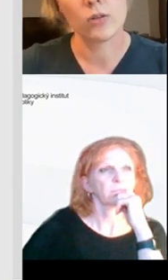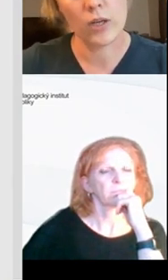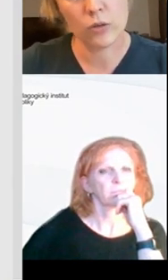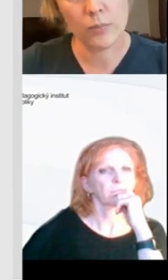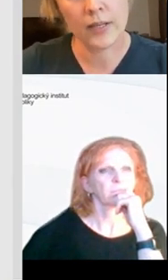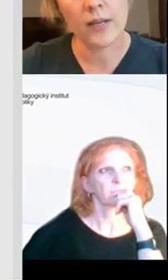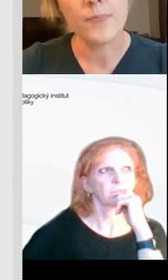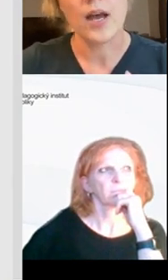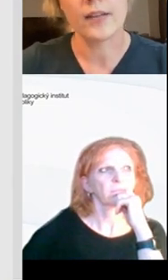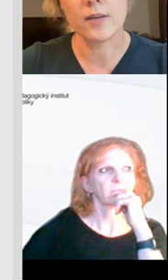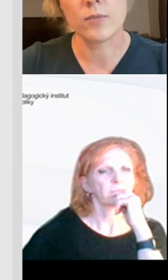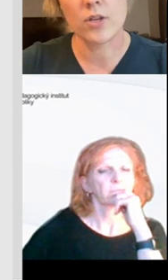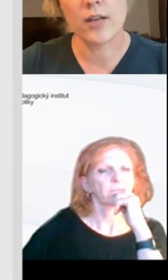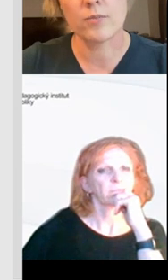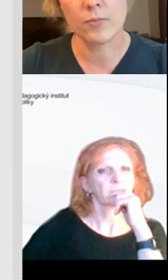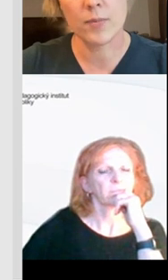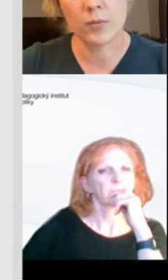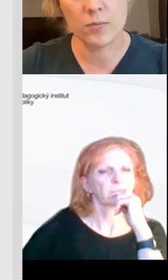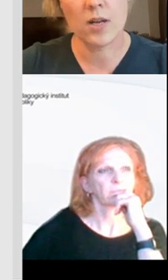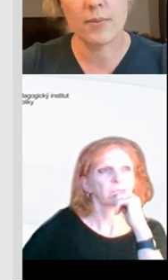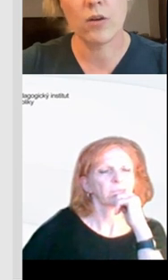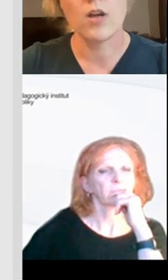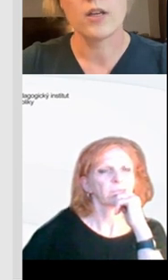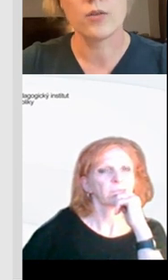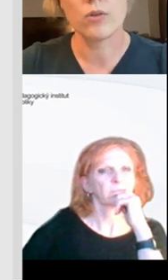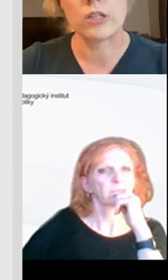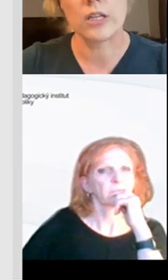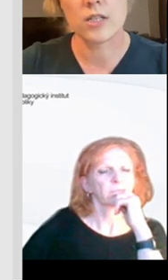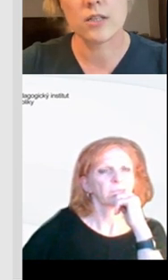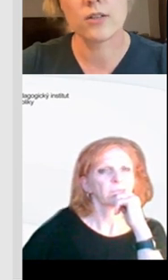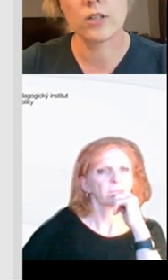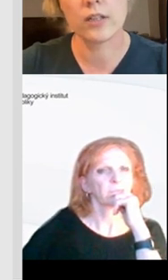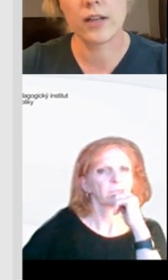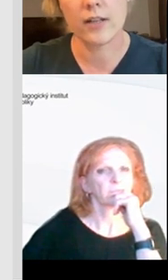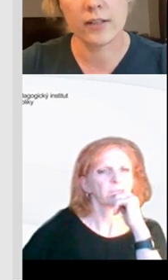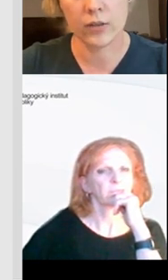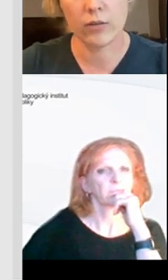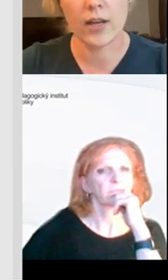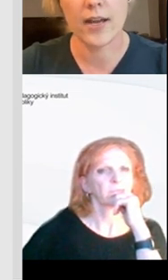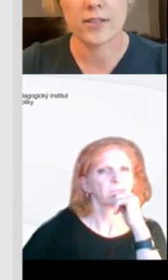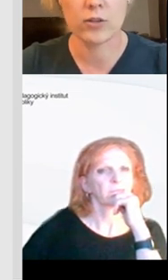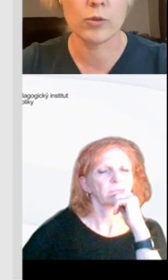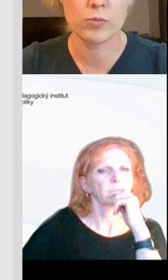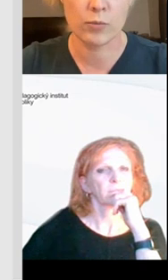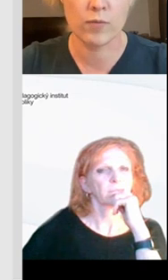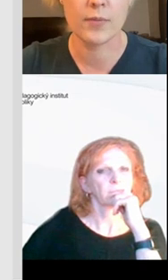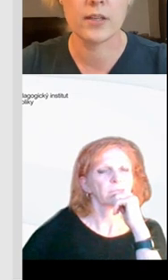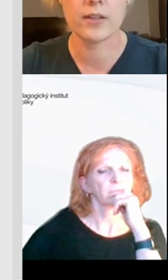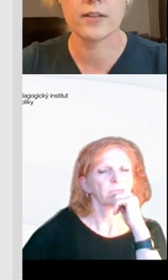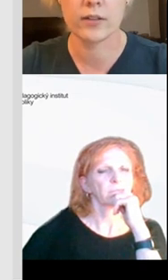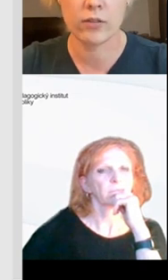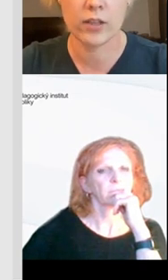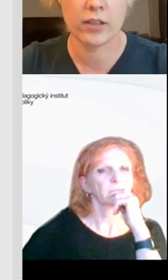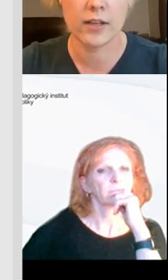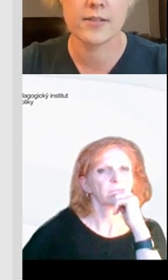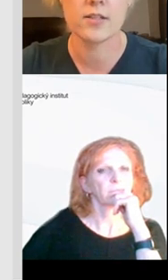děláme. Je to jako doplněk a tady možná jenom připomenu, teď mě napadlo, je důležité říct, že digitální technologie, a já se za to moc přimlouvám,